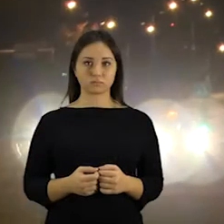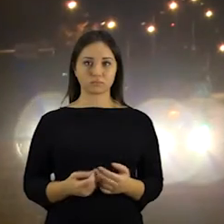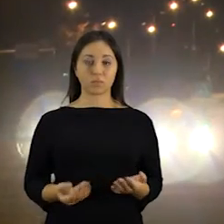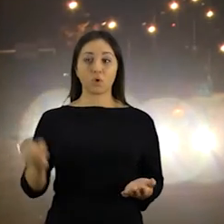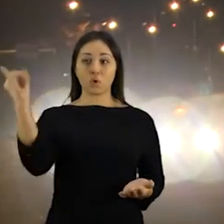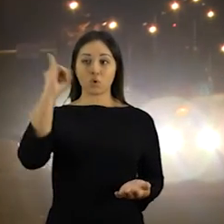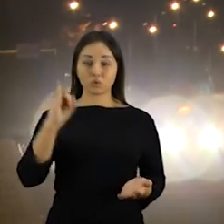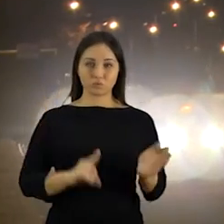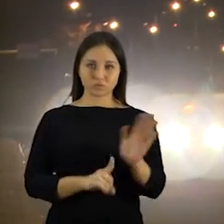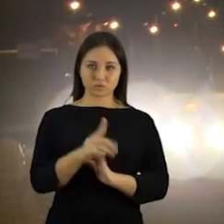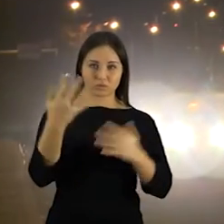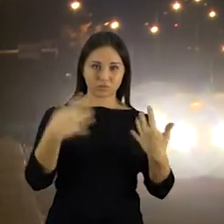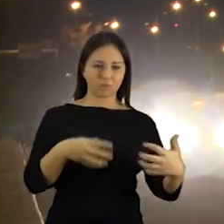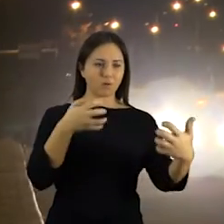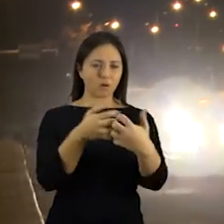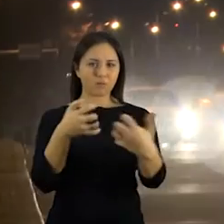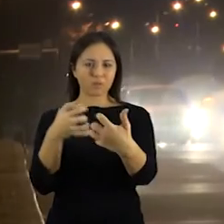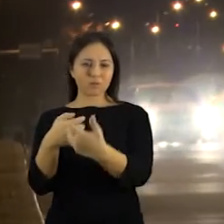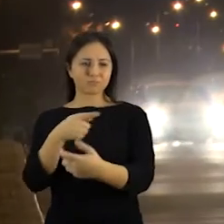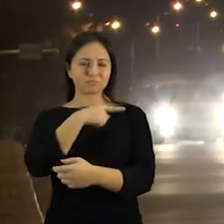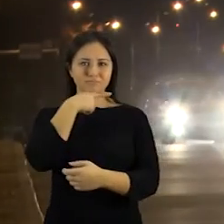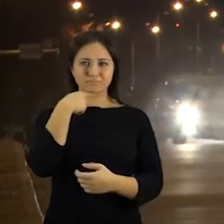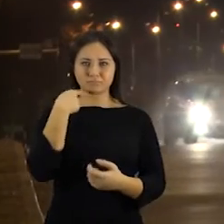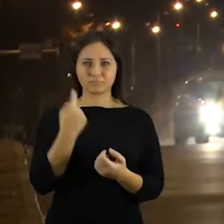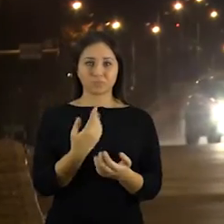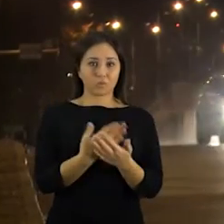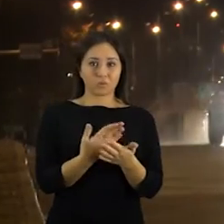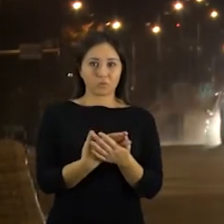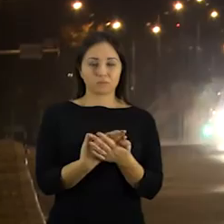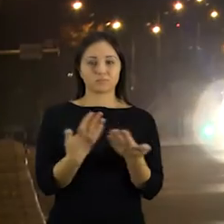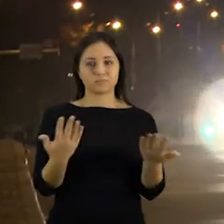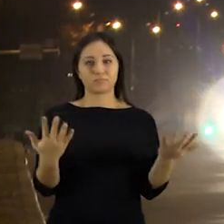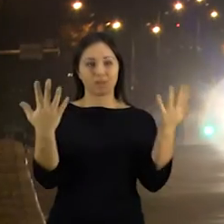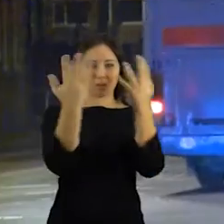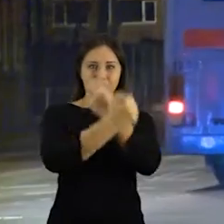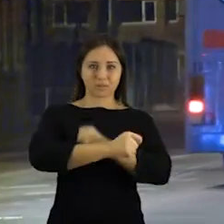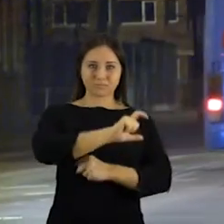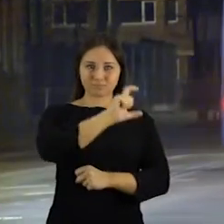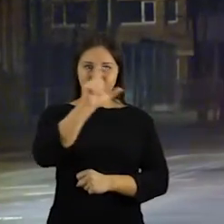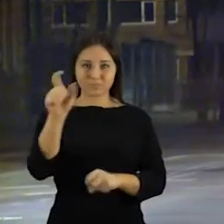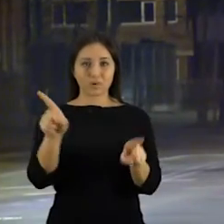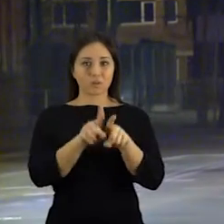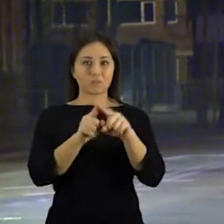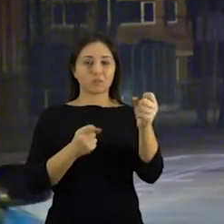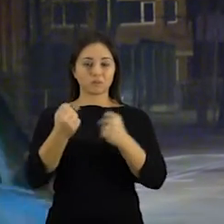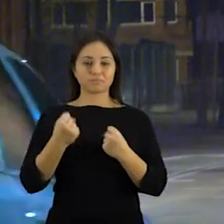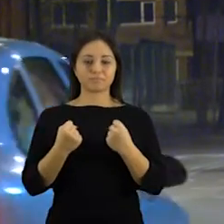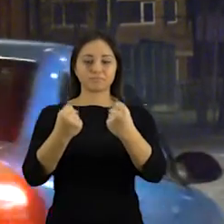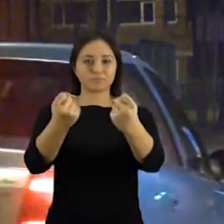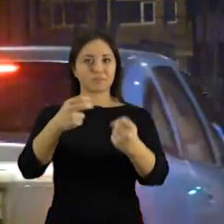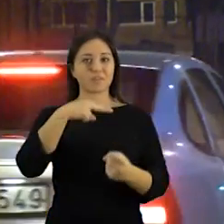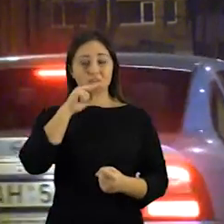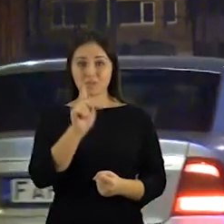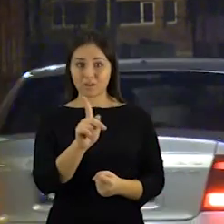Kaip ir kas met eismo įvykių suvestinės, pastebimai papilnėja prasidėjus rūdieniui. Pagrindinės išaugusio avaringumo priežastys vis